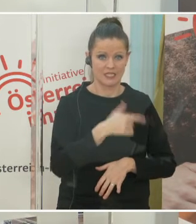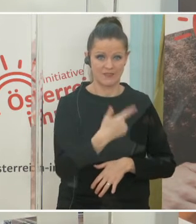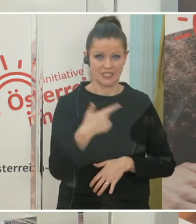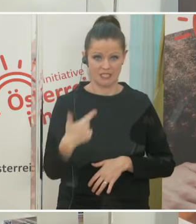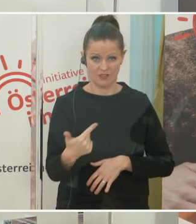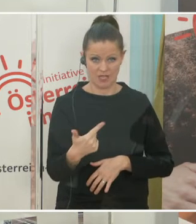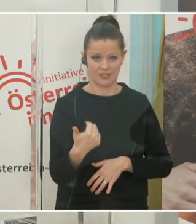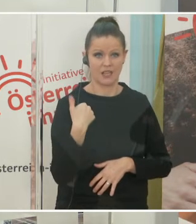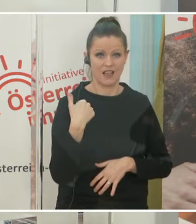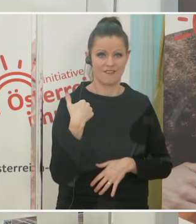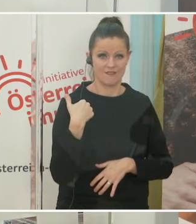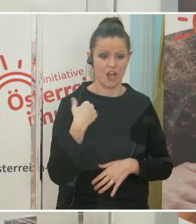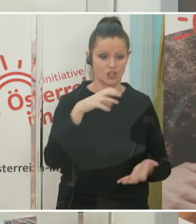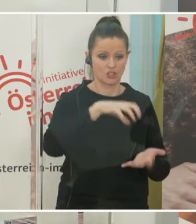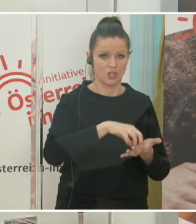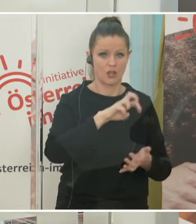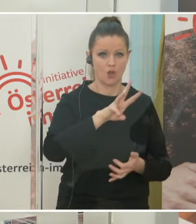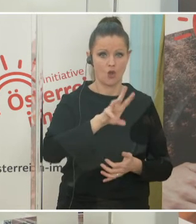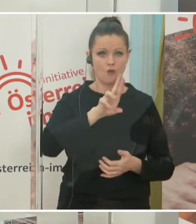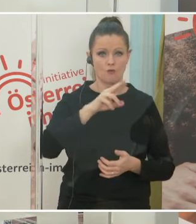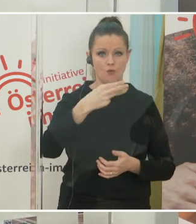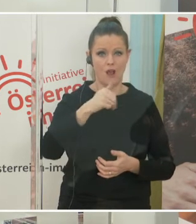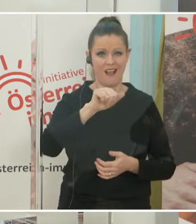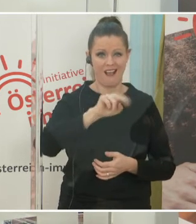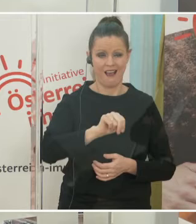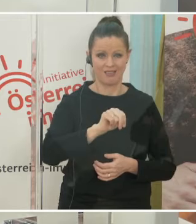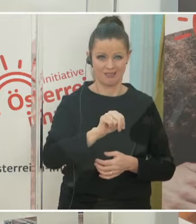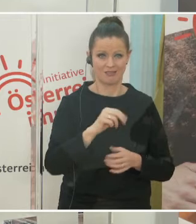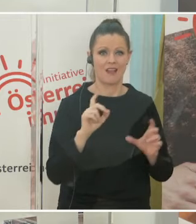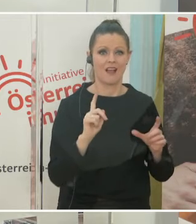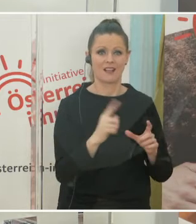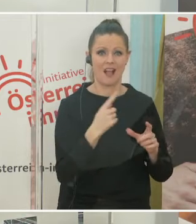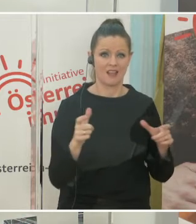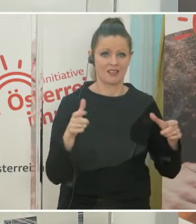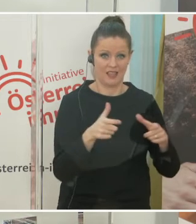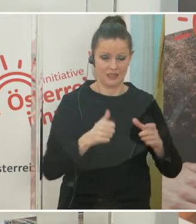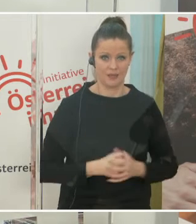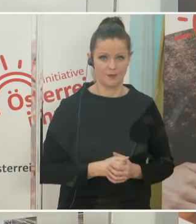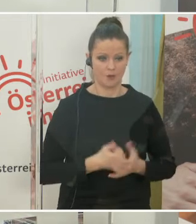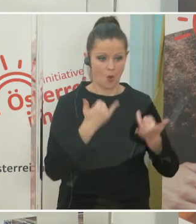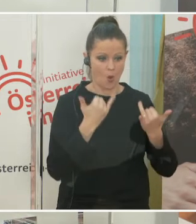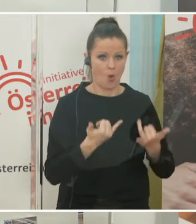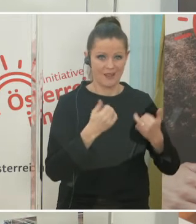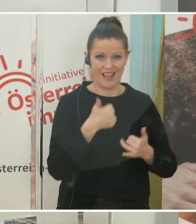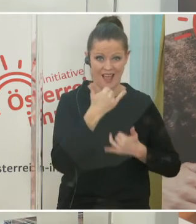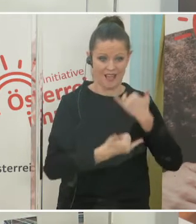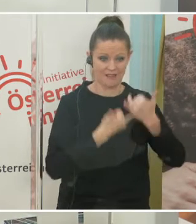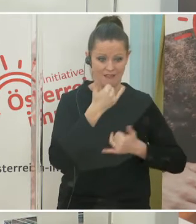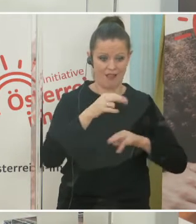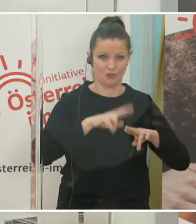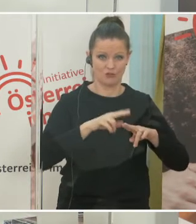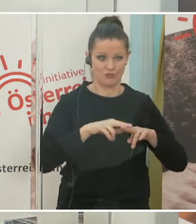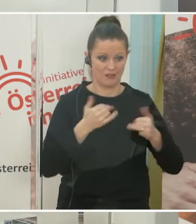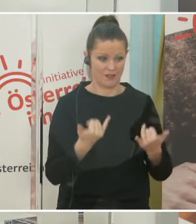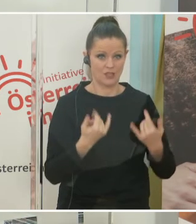die Stadt Wuhan unter Quarantäne gestellt wurde. Heute, ein Jahr später, ist